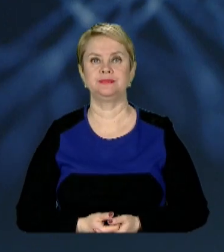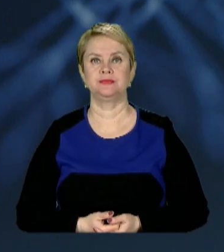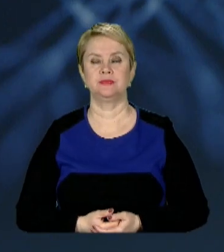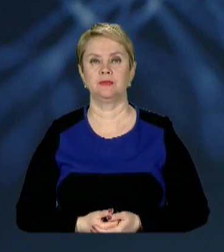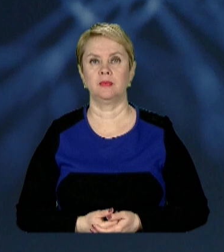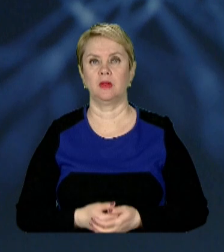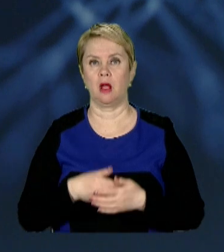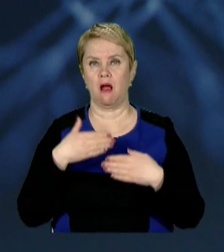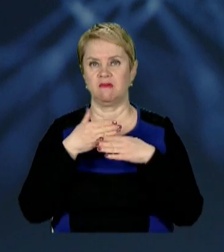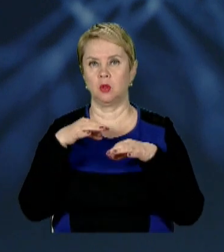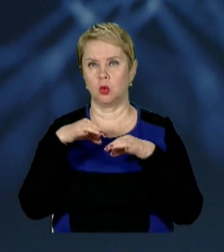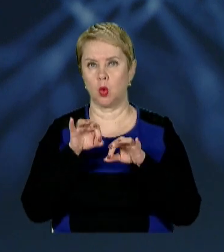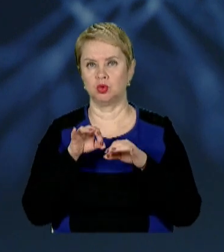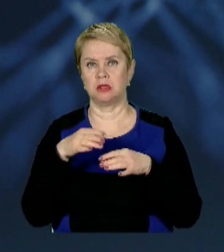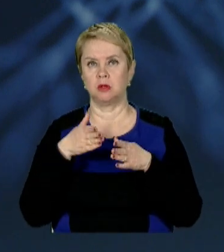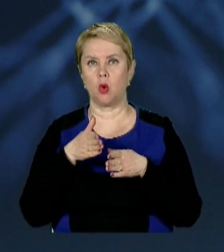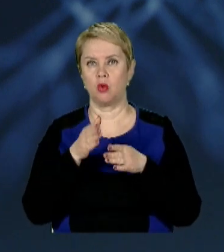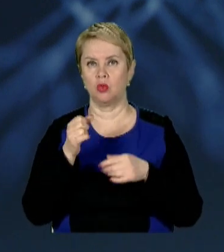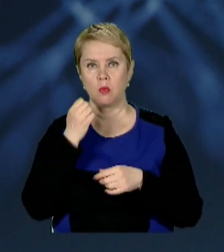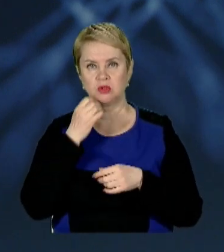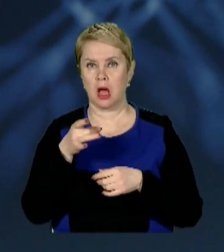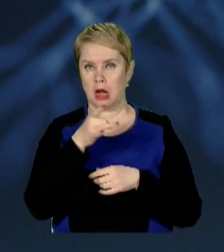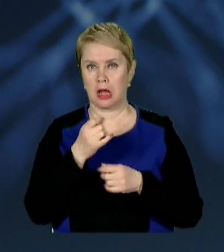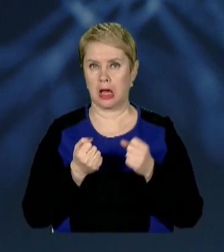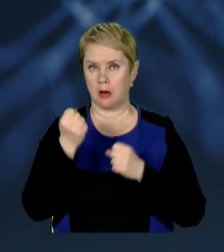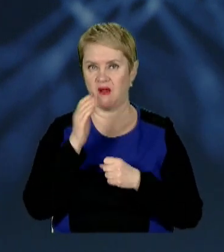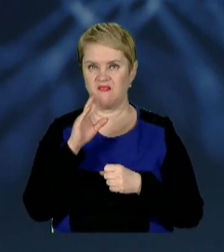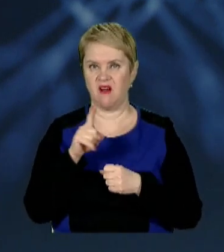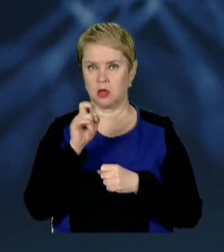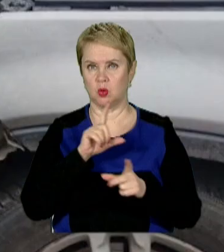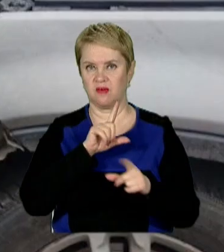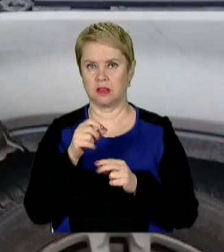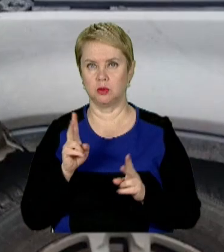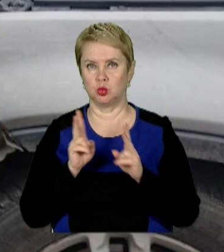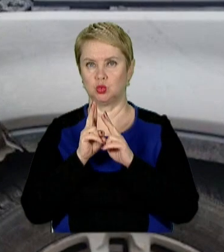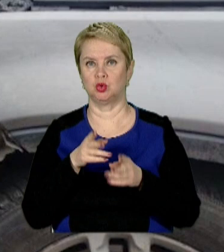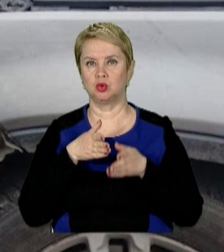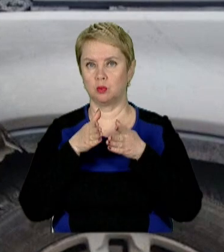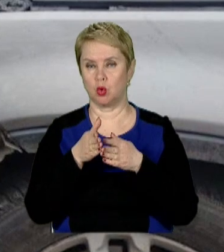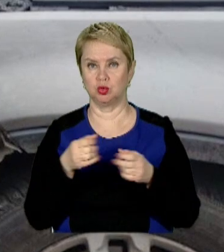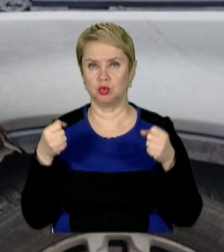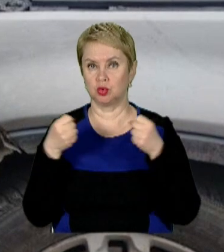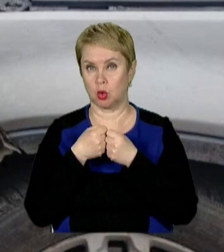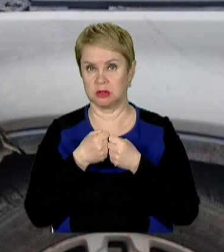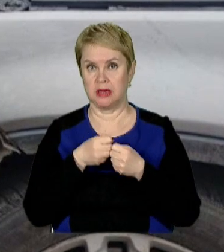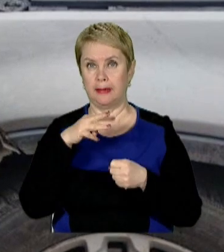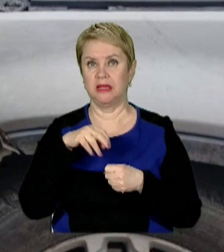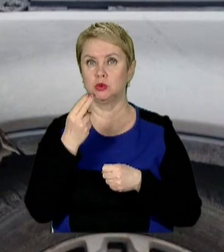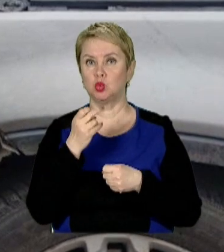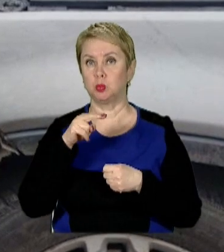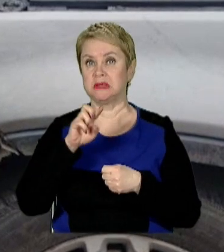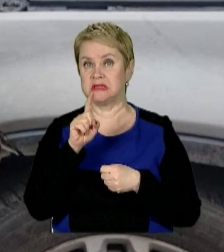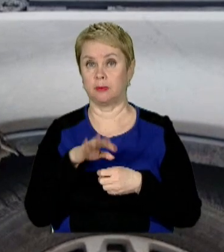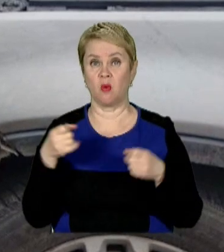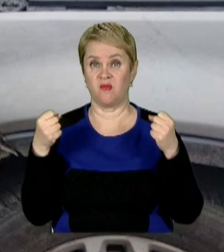Авто трошче на трасі у Новомосковському районі. Кермувальник вазу виїхав на зустрічну смугу. Там зіштовхнувся із Міцубісі, а